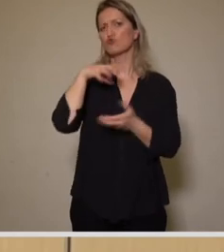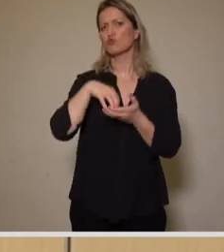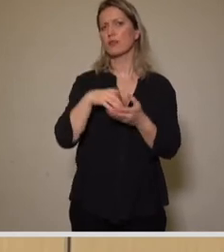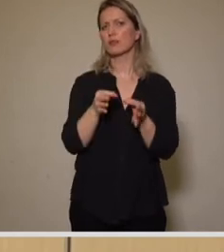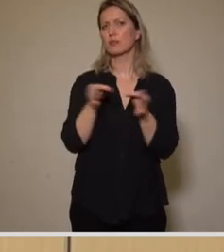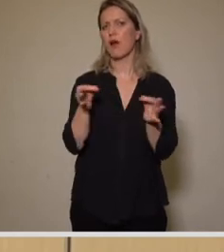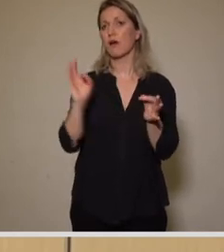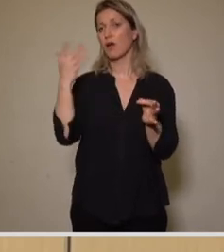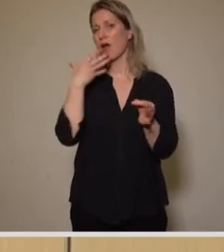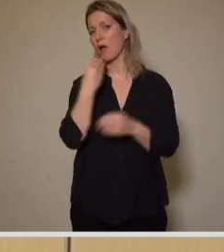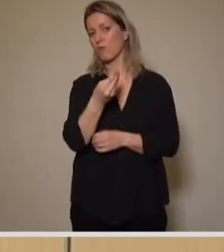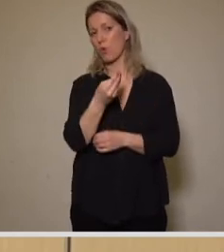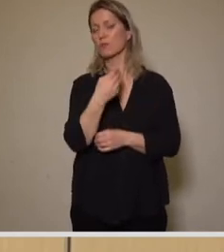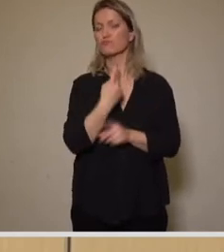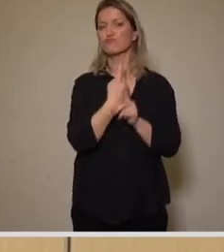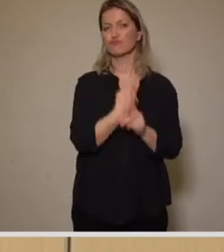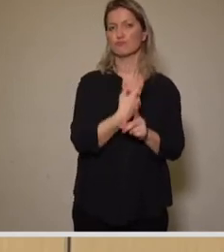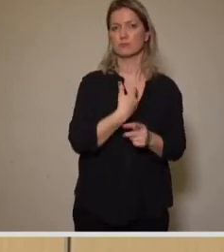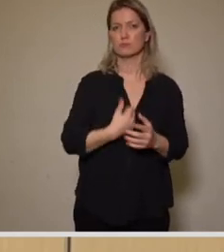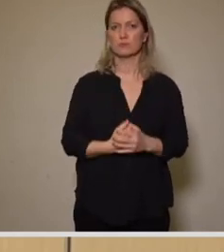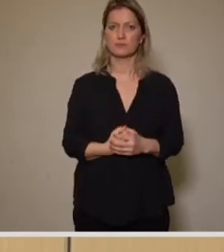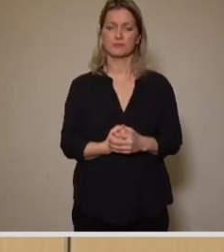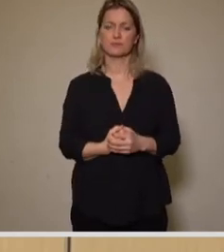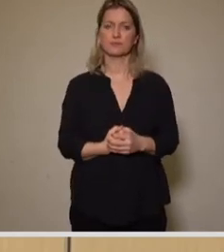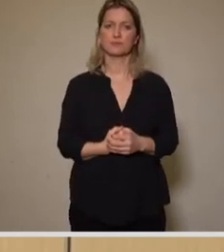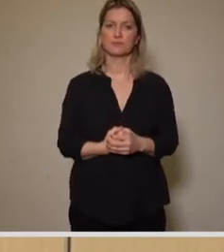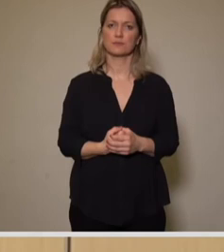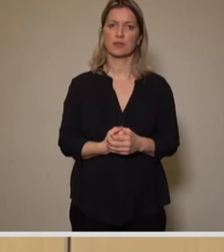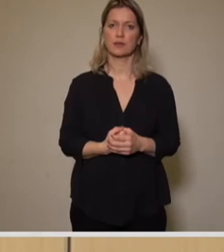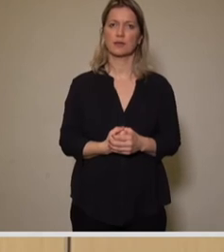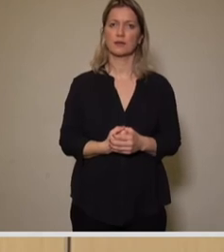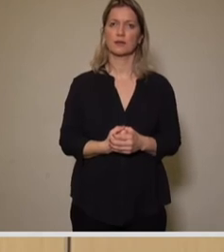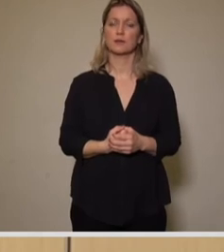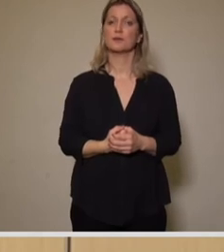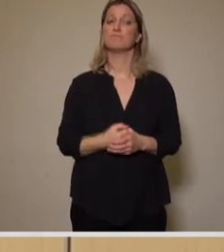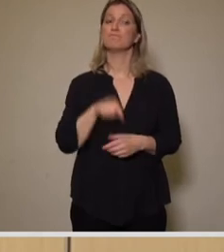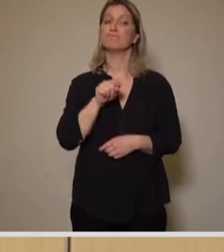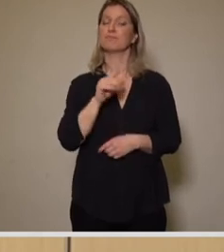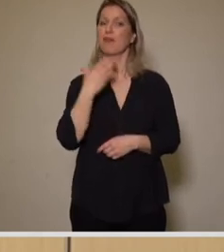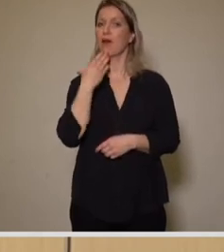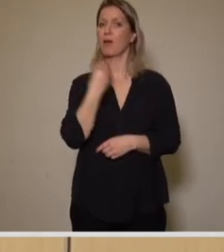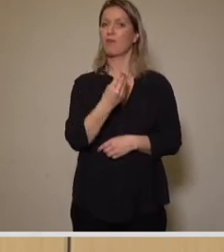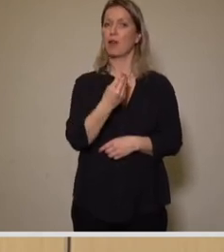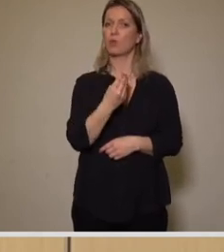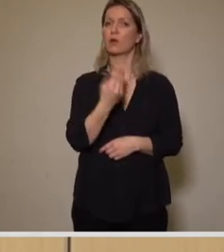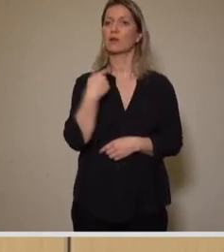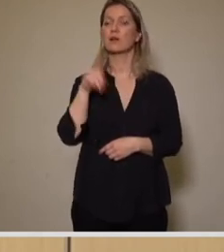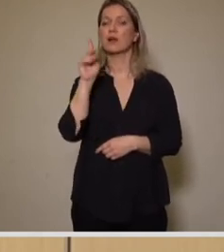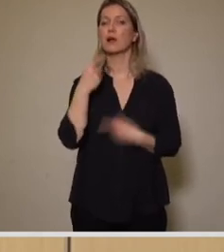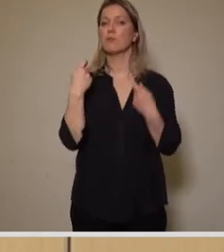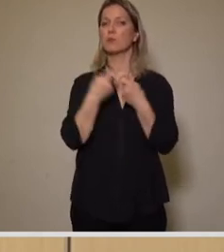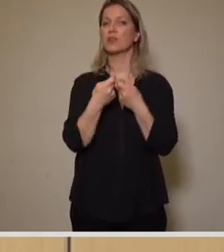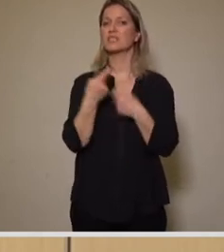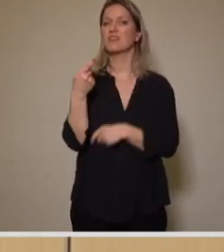und auf den Empfehlungen auch des Bundesfinanzministeriums